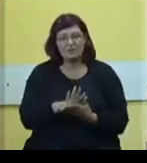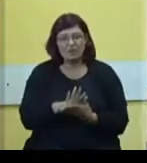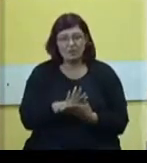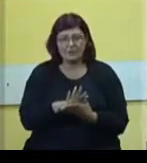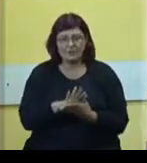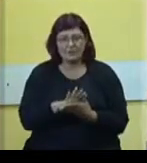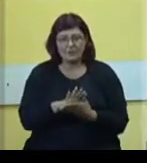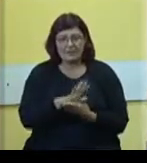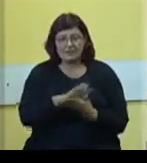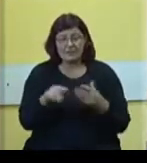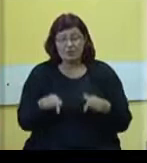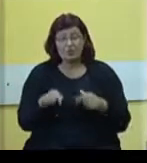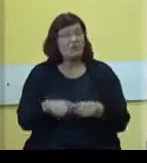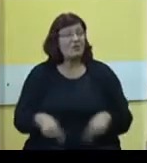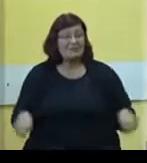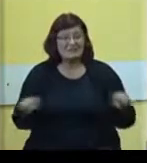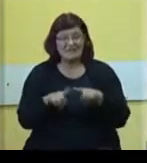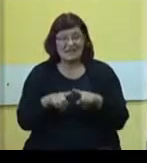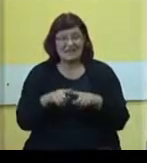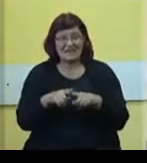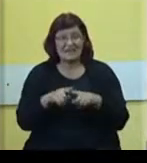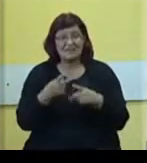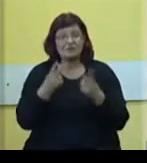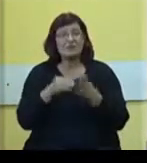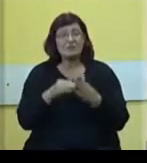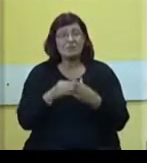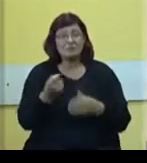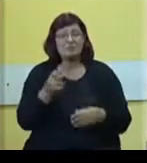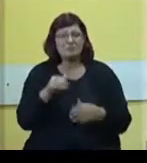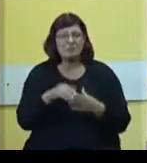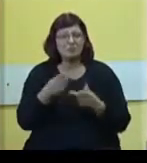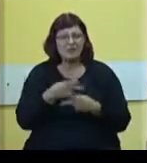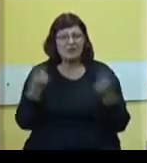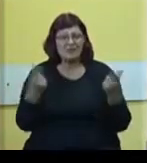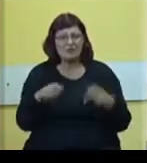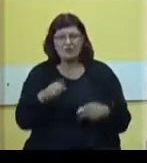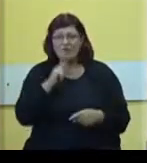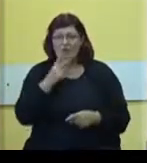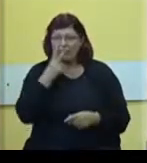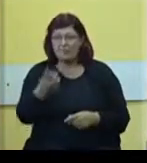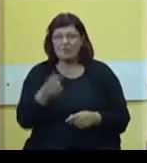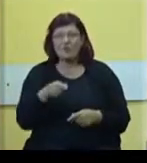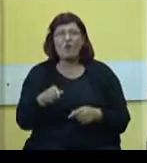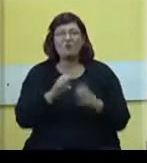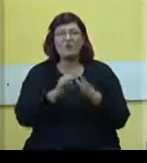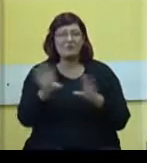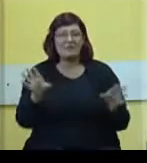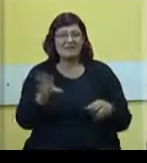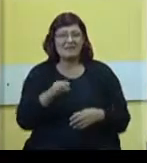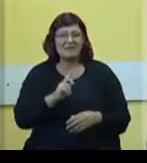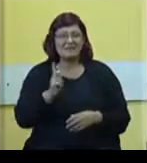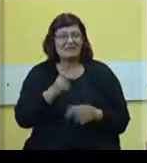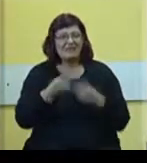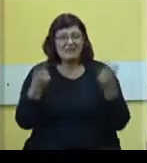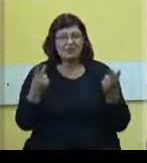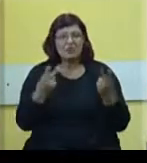jer svakome u ovoj sali je jasno ili bi makar trebalo da bude jasno, ali možda onima koji gledaju, ovaj prenos nije, pa ću da im pomognem,